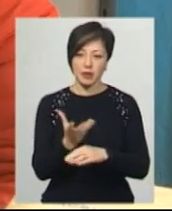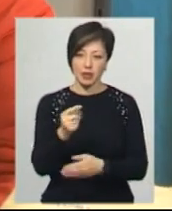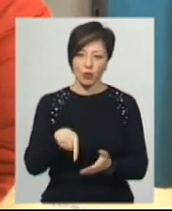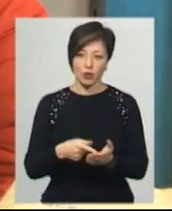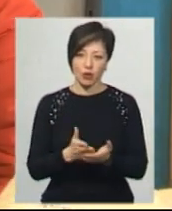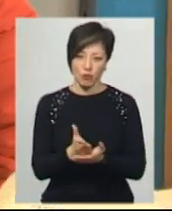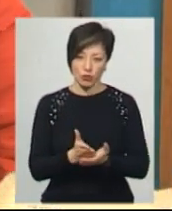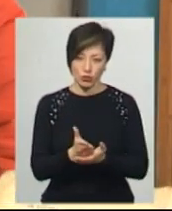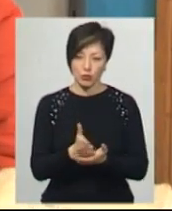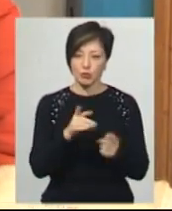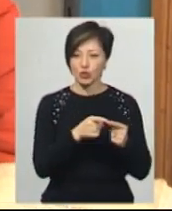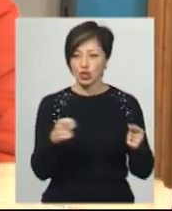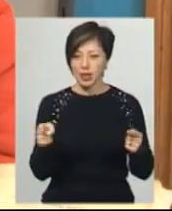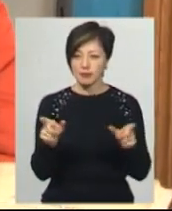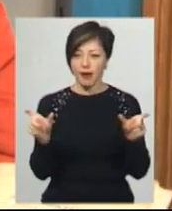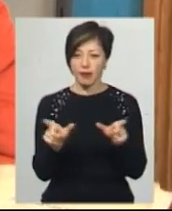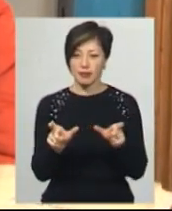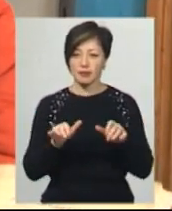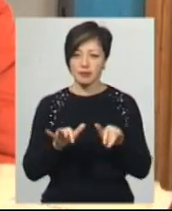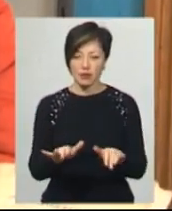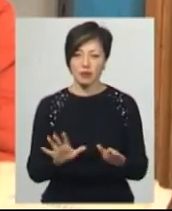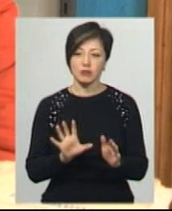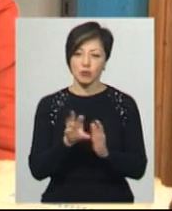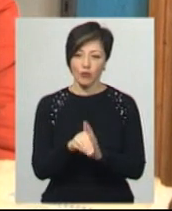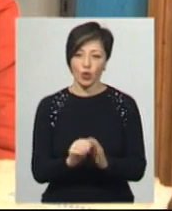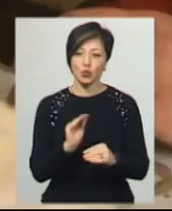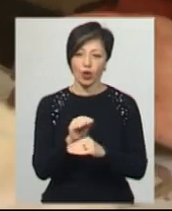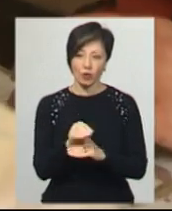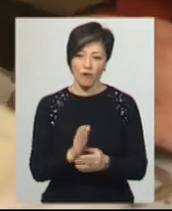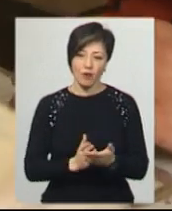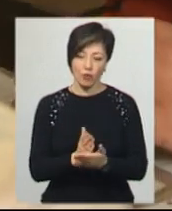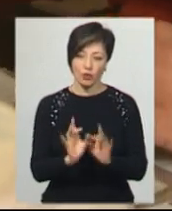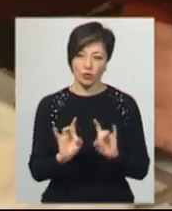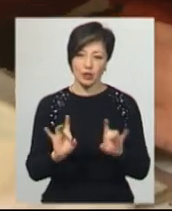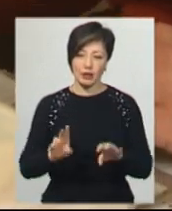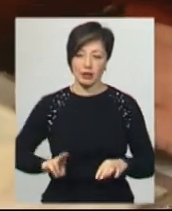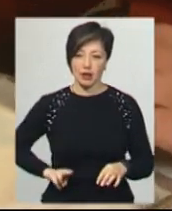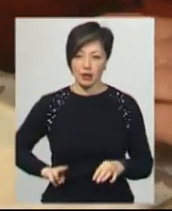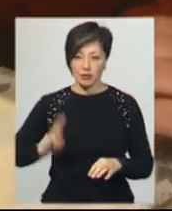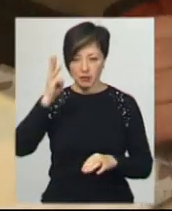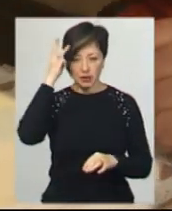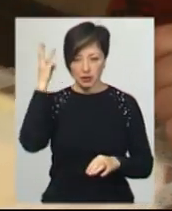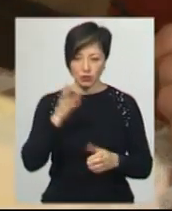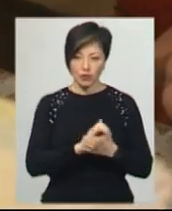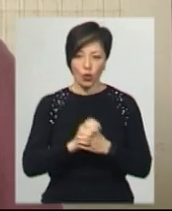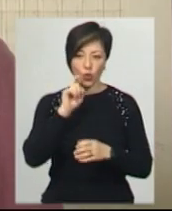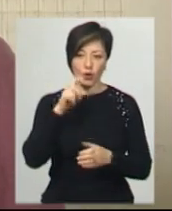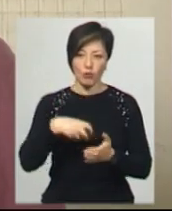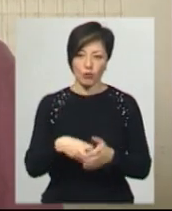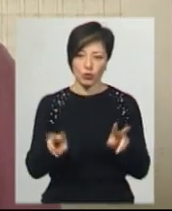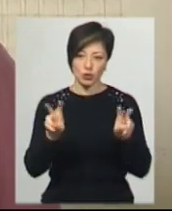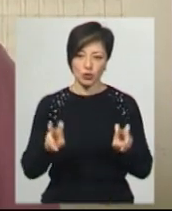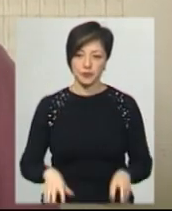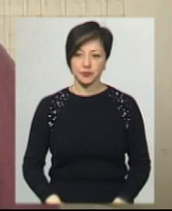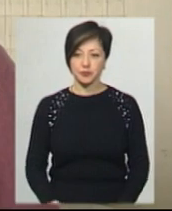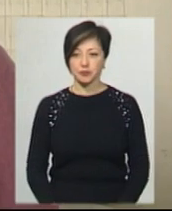комунальні послуги. Під час карантинних заходів запровадили додаткові послуги, розповідає директор Хмельницької дирекції Акціонерного товариства «Укрпошта»